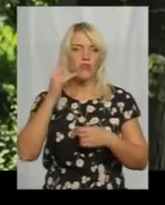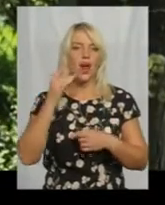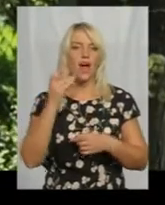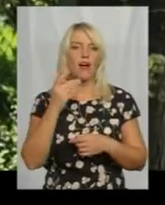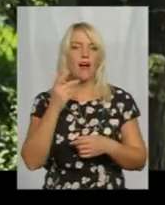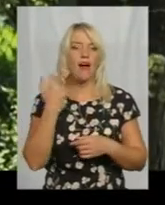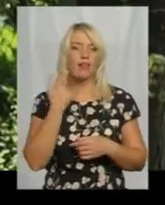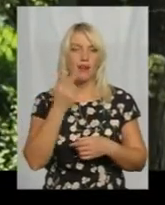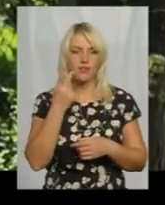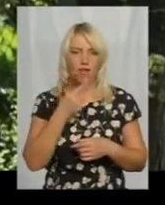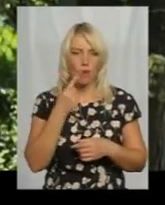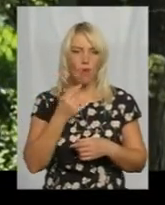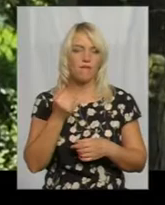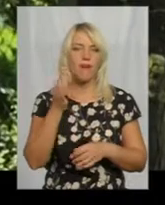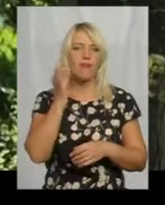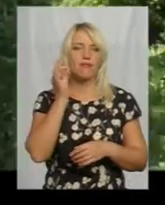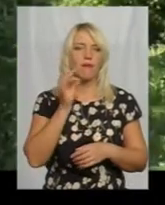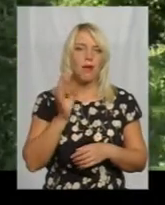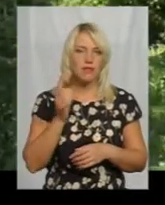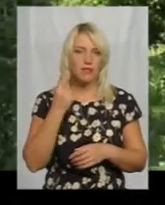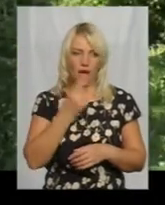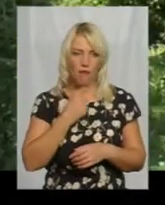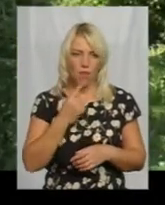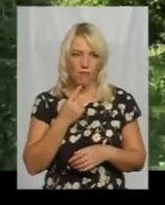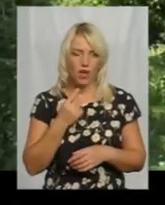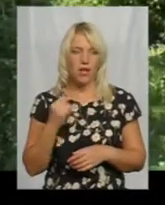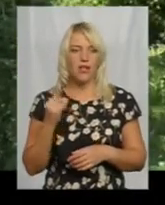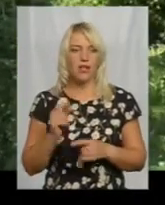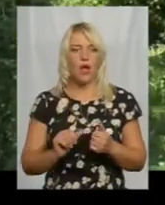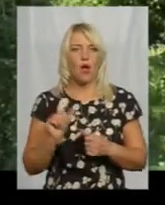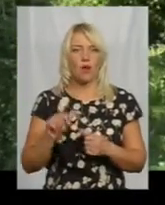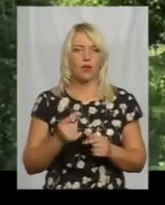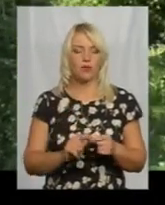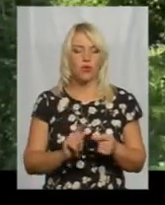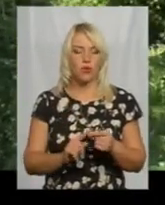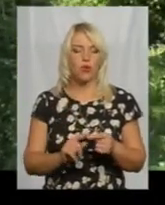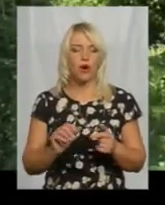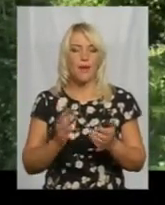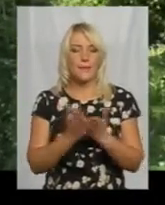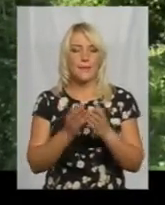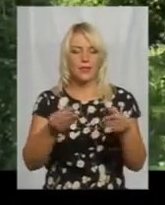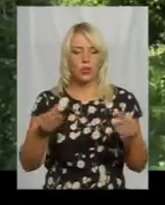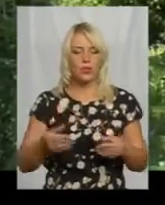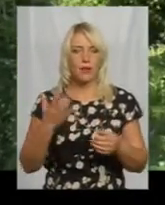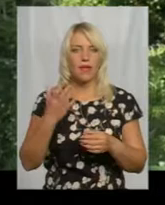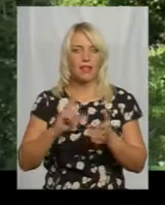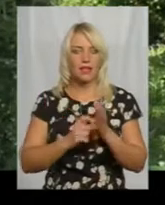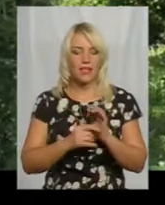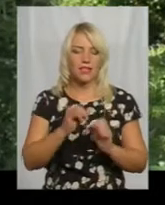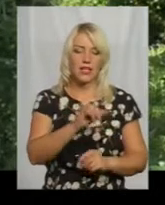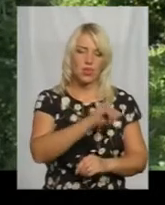одного з авторів німецької мови. Крім того, підручники для п'ятокласів з історії і з